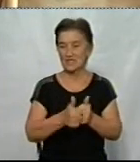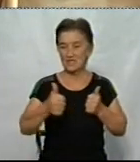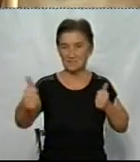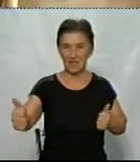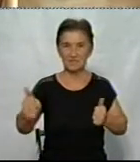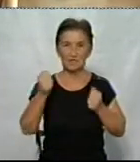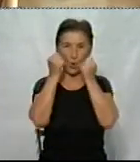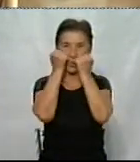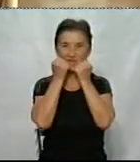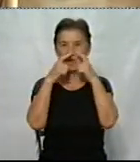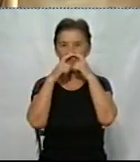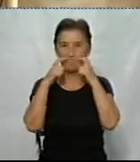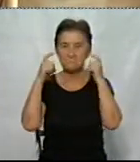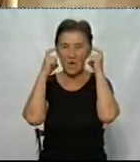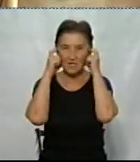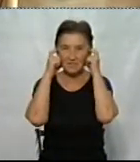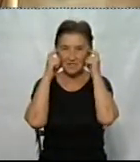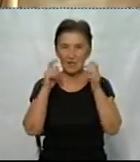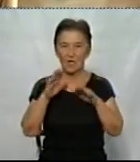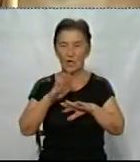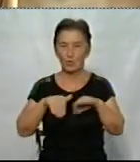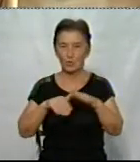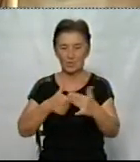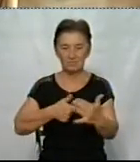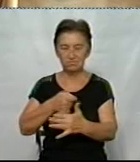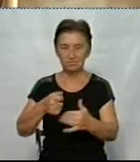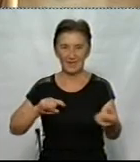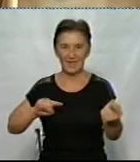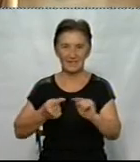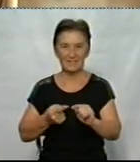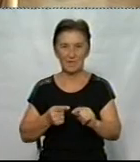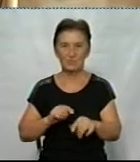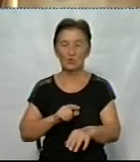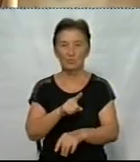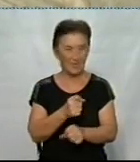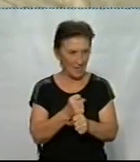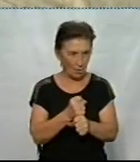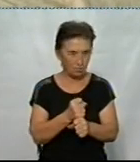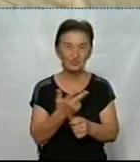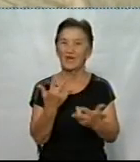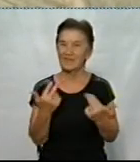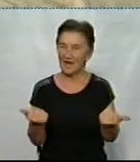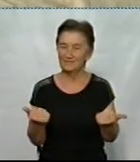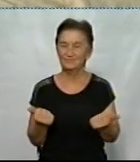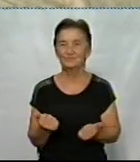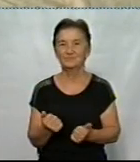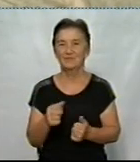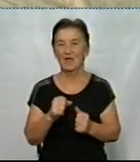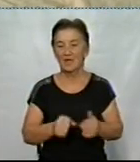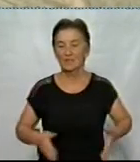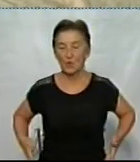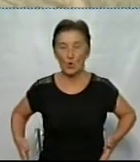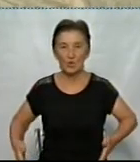маску, руки обробляти антисептиком. Ти це все робиш? Так. У коридорах центру на підлозі